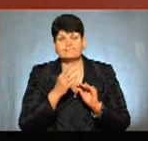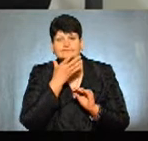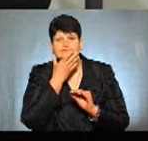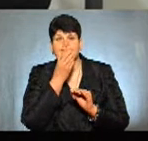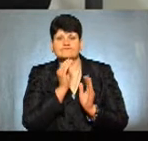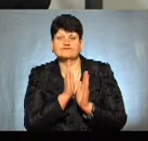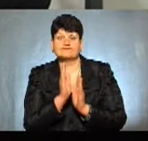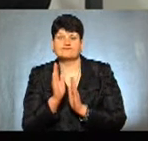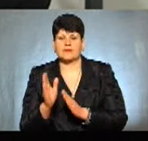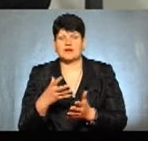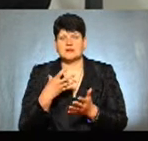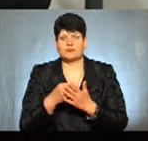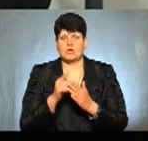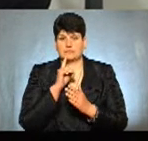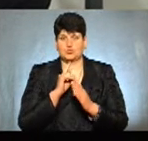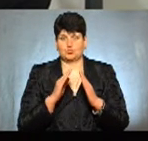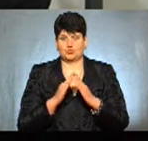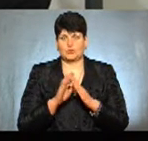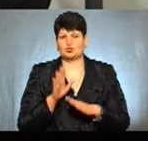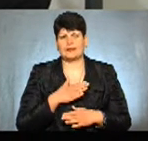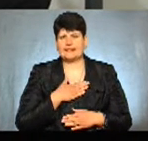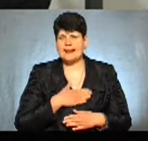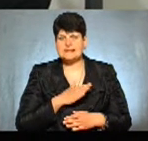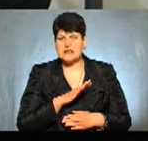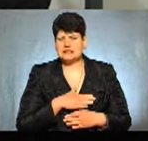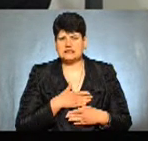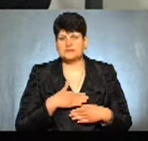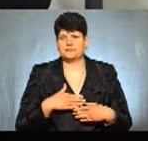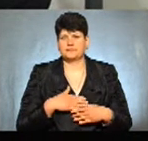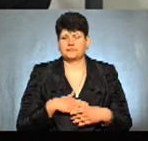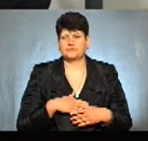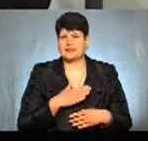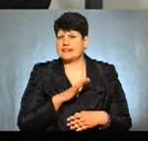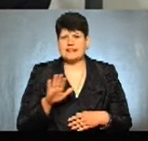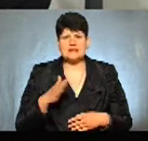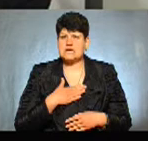будуть якось незадоволені цим новим порядком, новими вимогами?